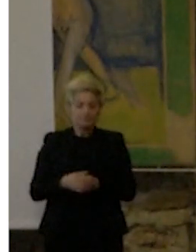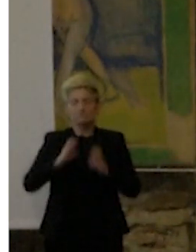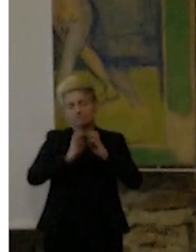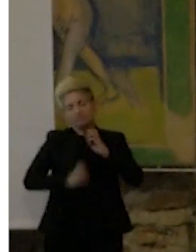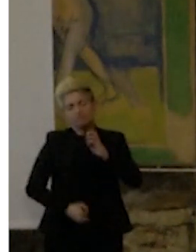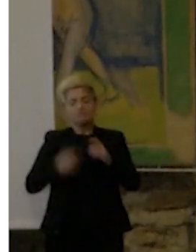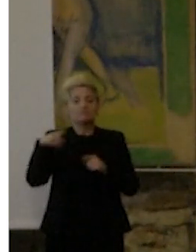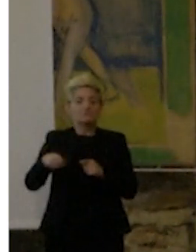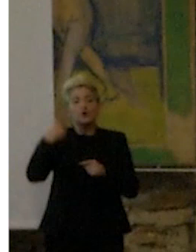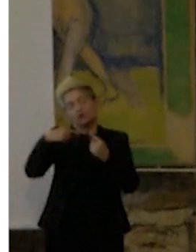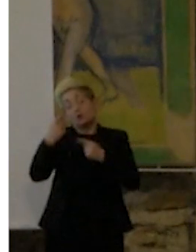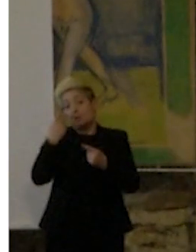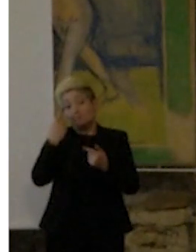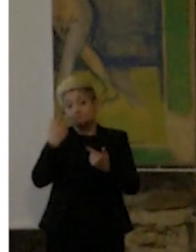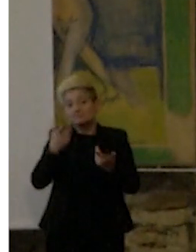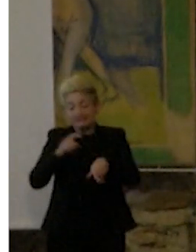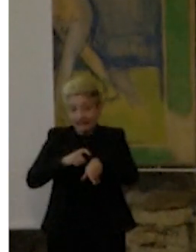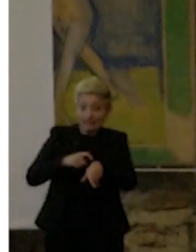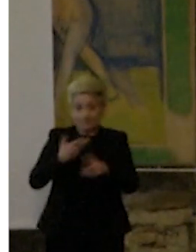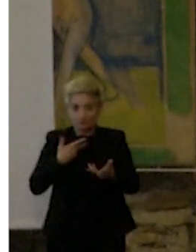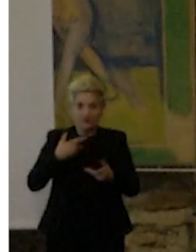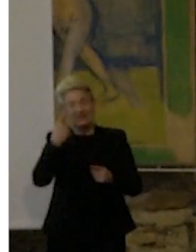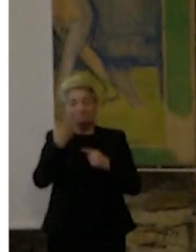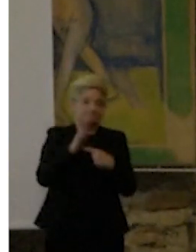di cose che dopo forse vediamo, se ci arriviamo.